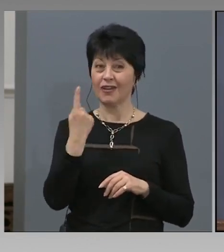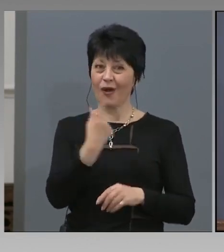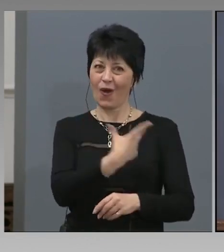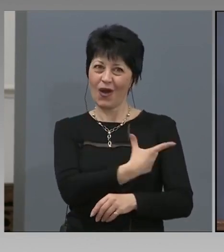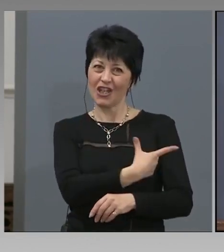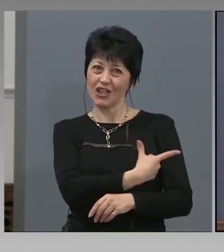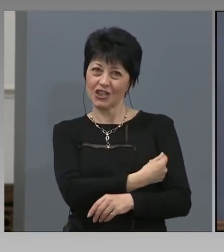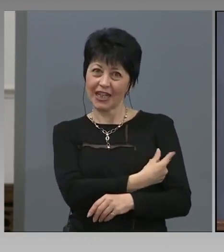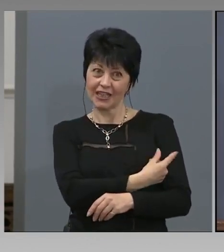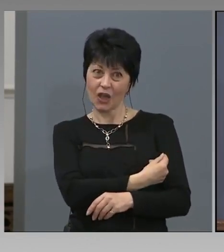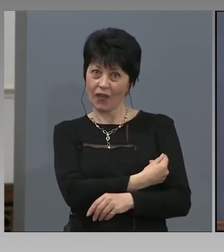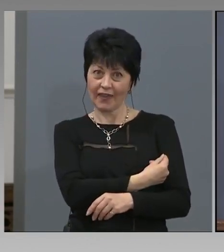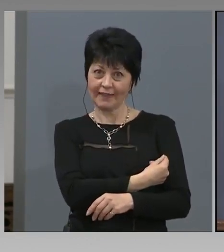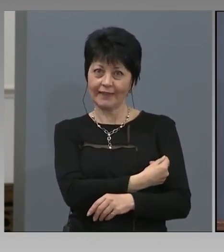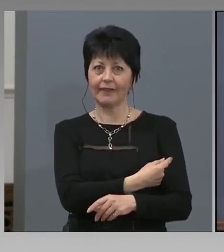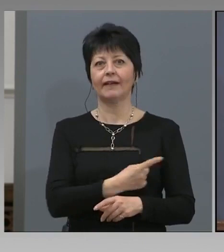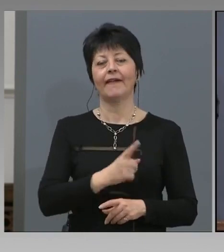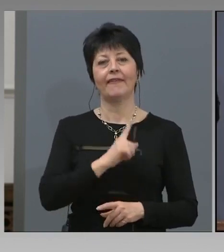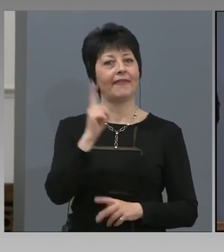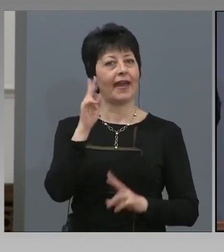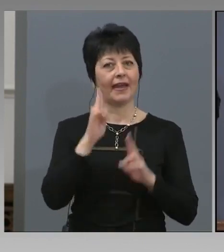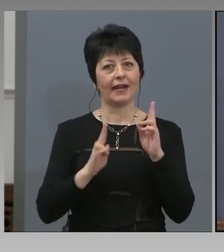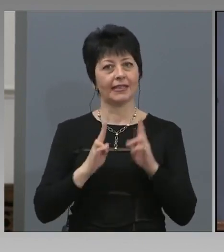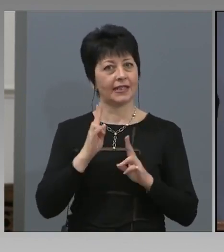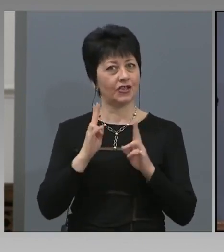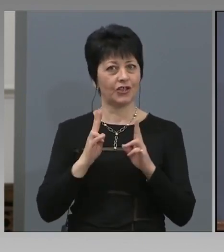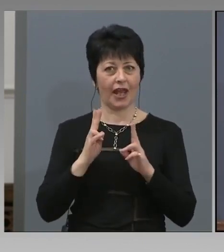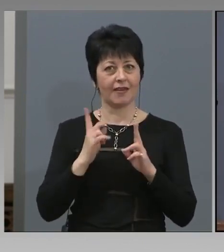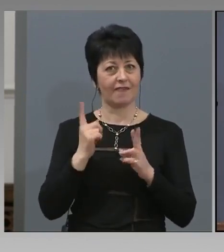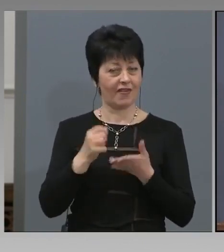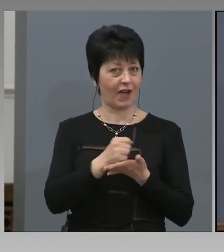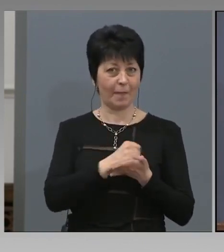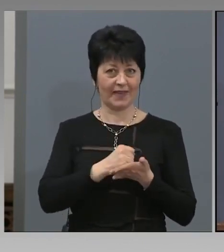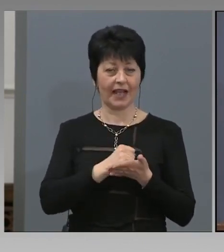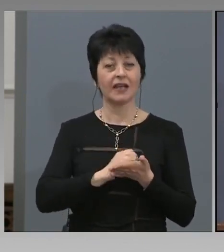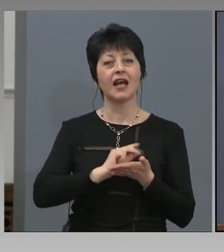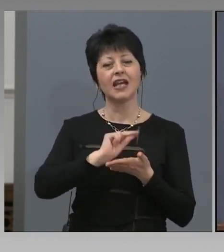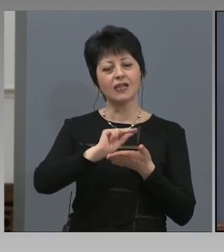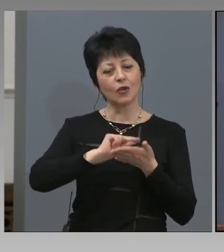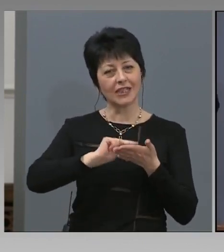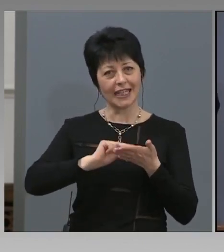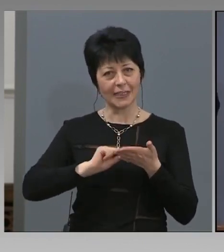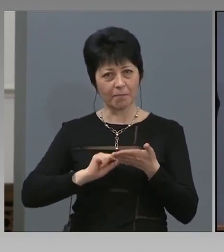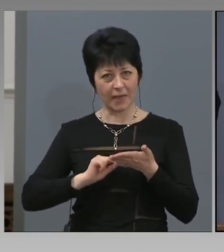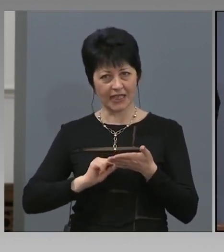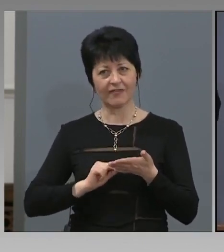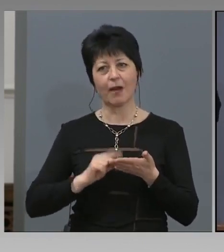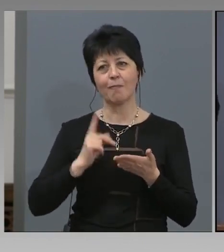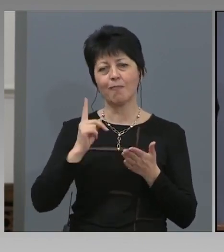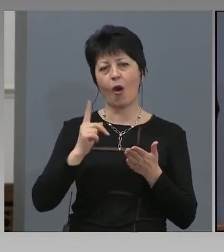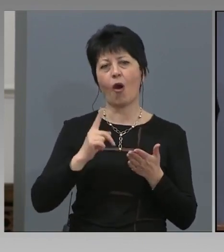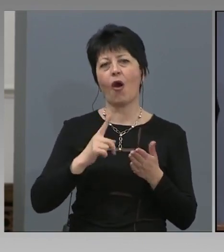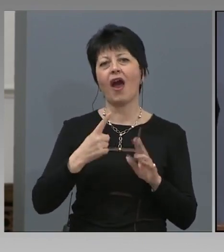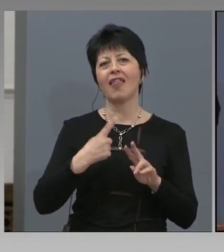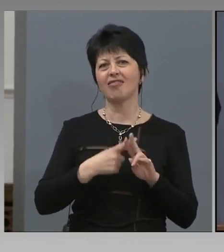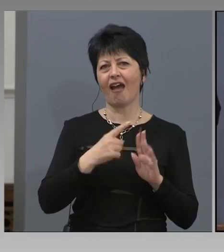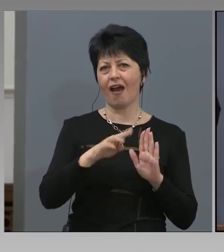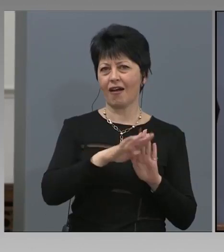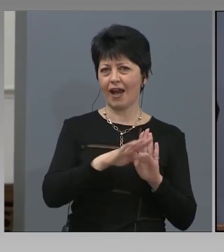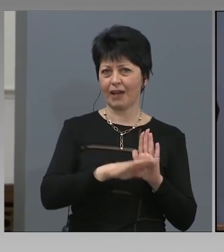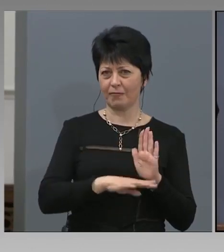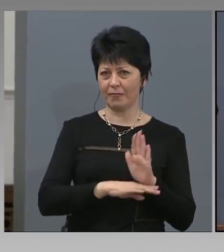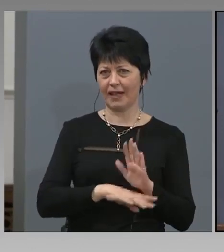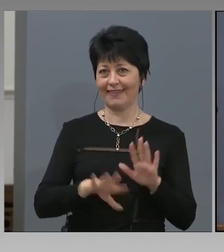му форма не е разрешена за продаж в аптеките и се изписва като по тази на редба 10 за неразрешен продукт в България.